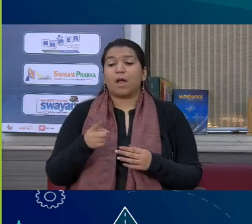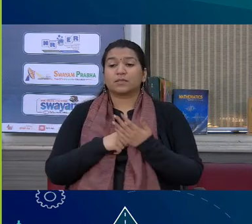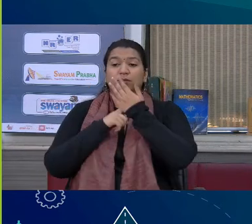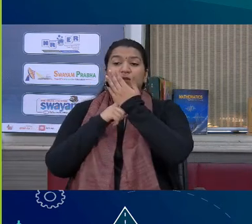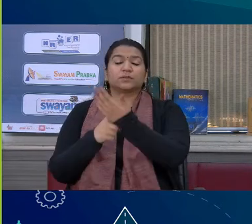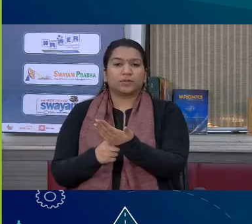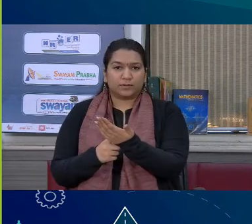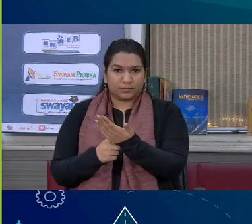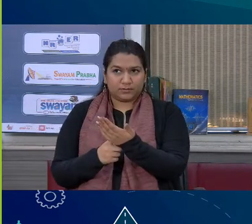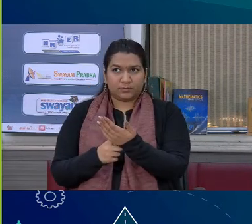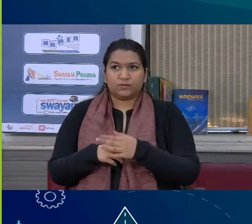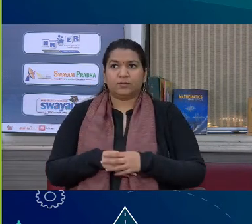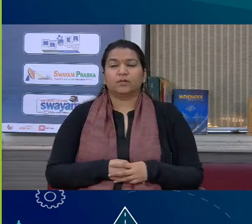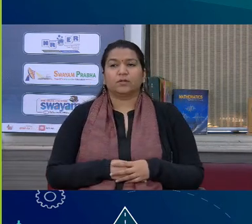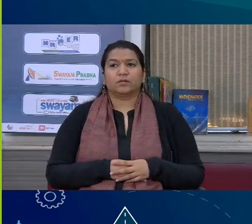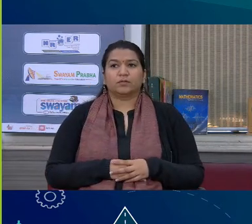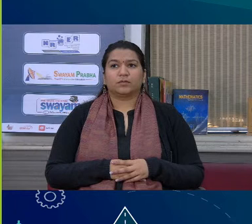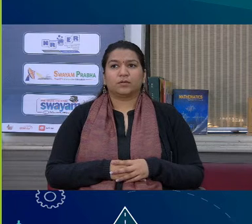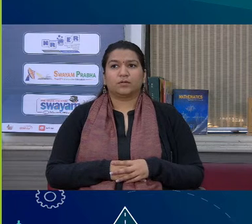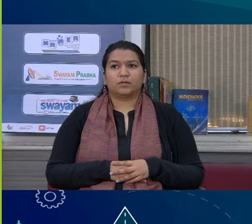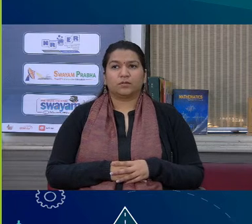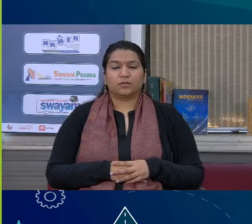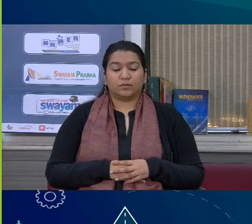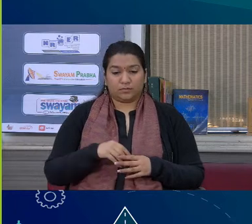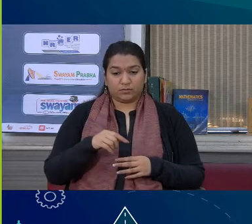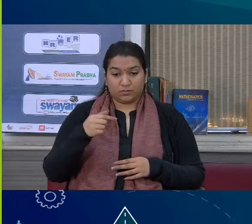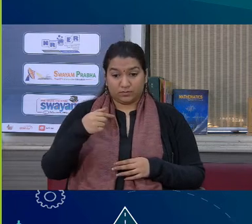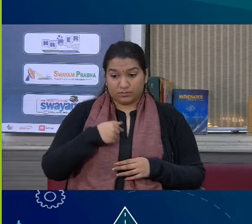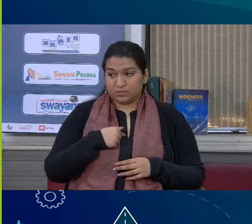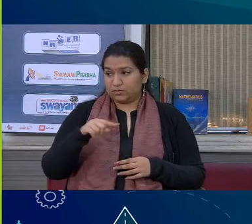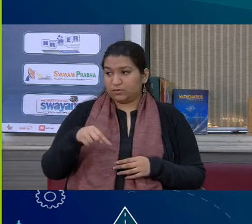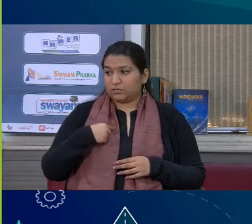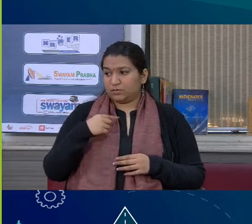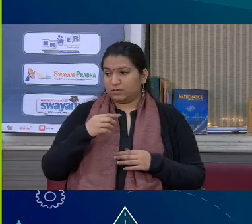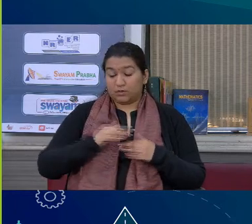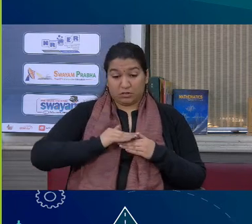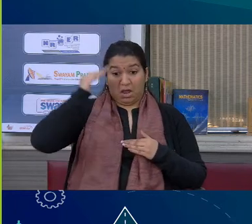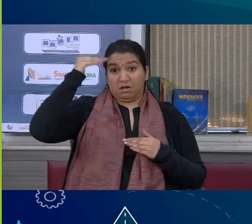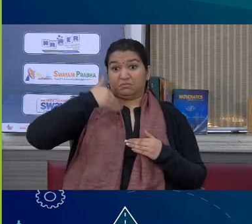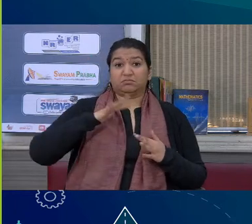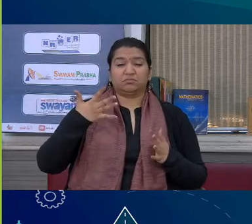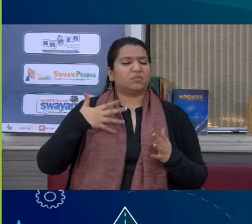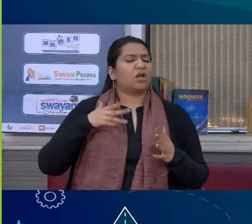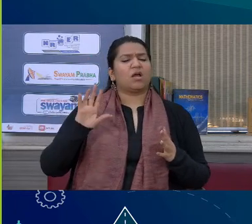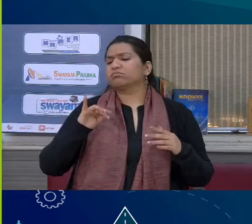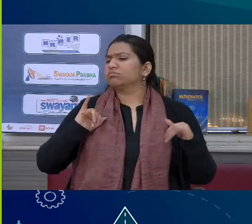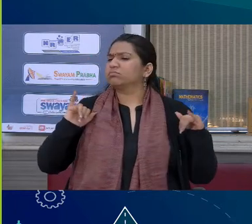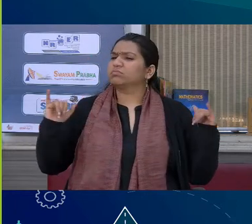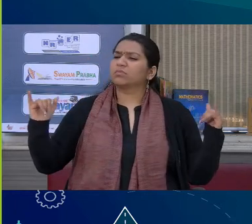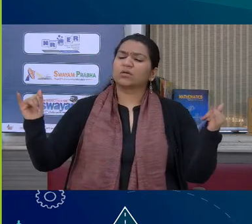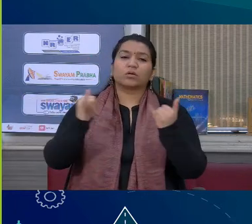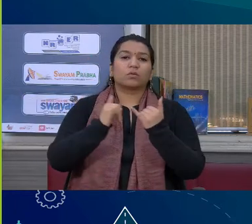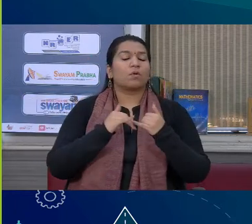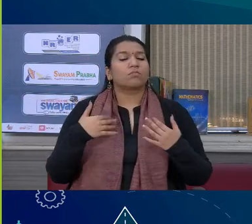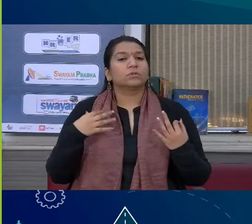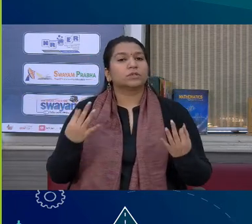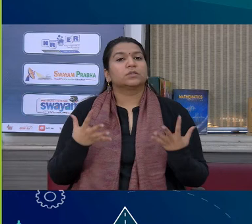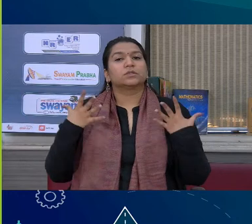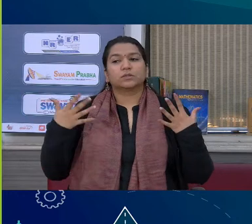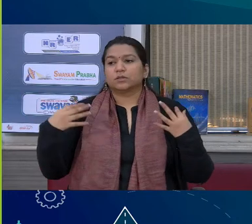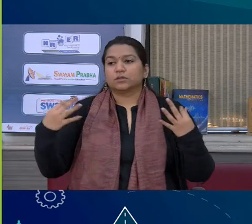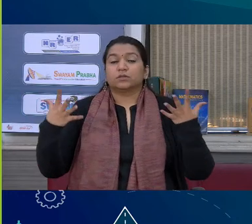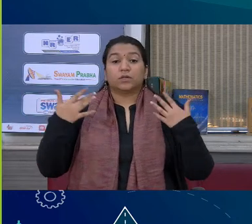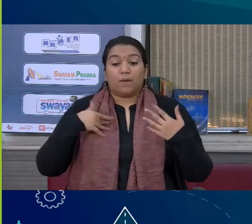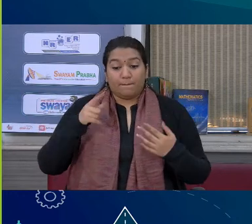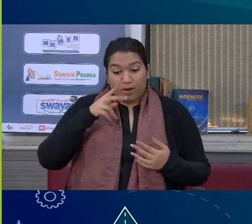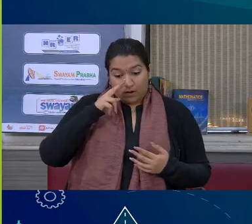उसका सम्मान भी करना है कि अपने अपने आपको एकने जरक कमने समझने हैं हमें अपनी स्थे पहले